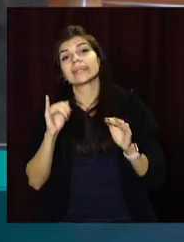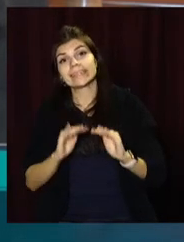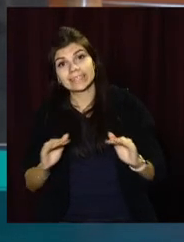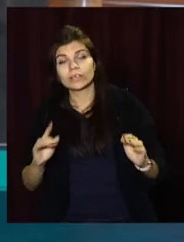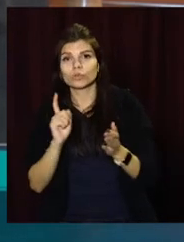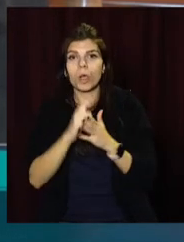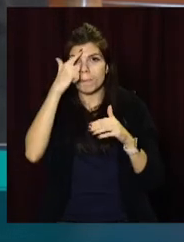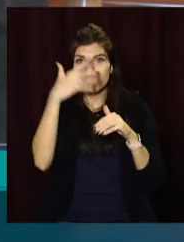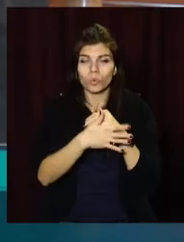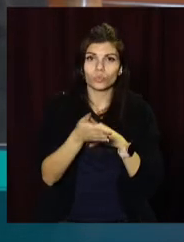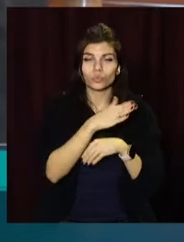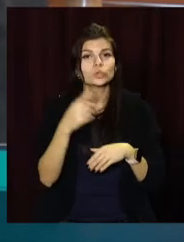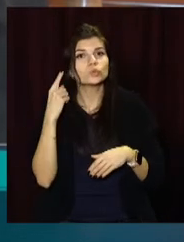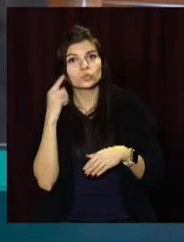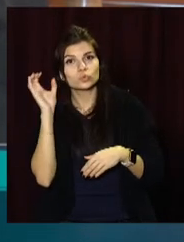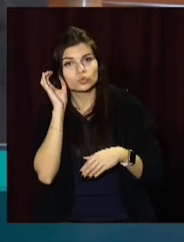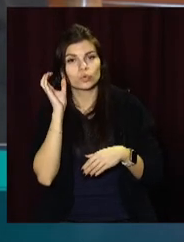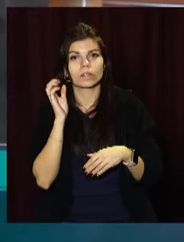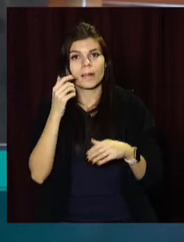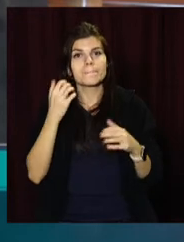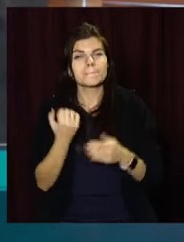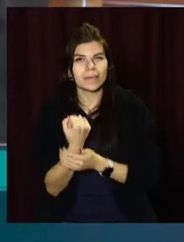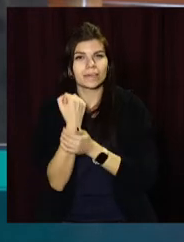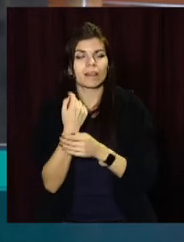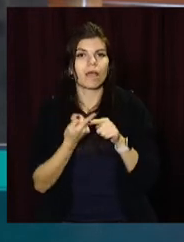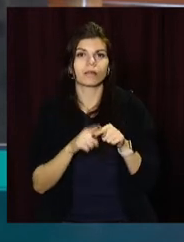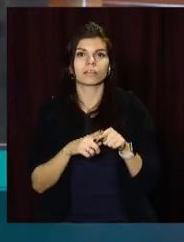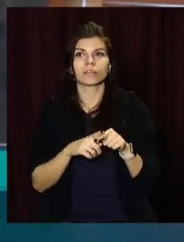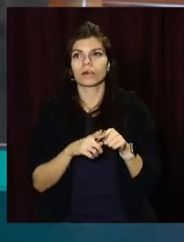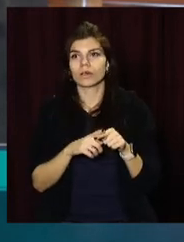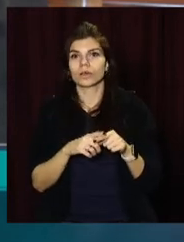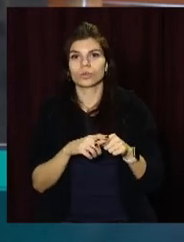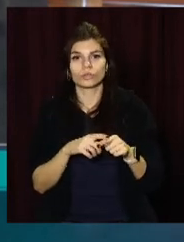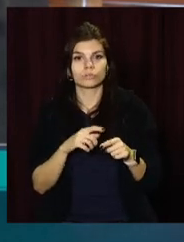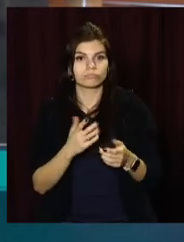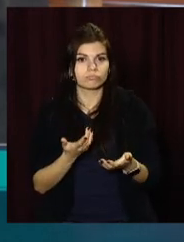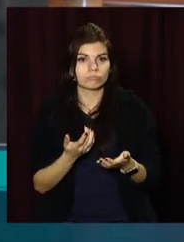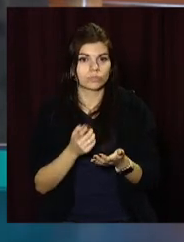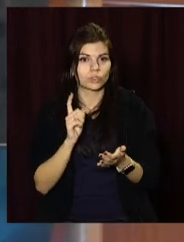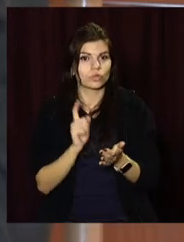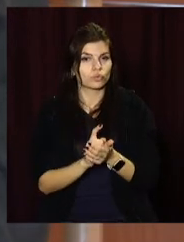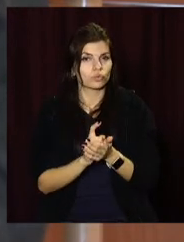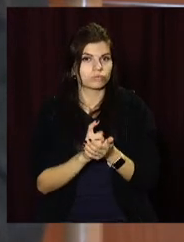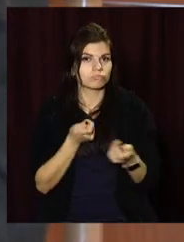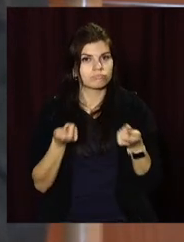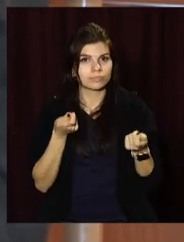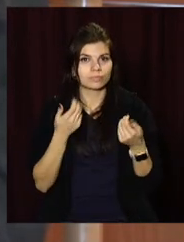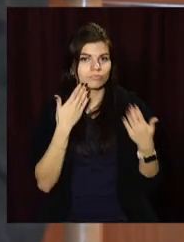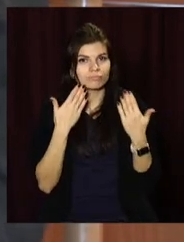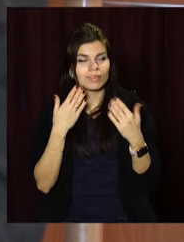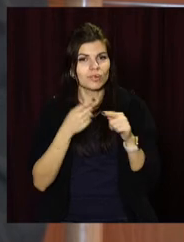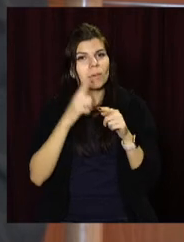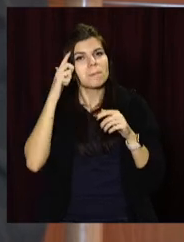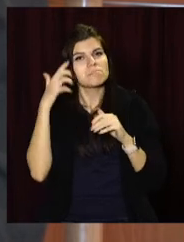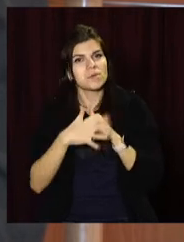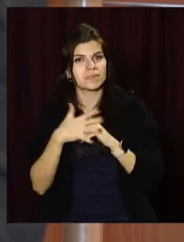слухати, підтримувати. Це такі дружні повинні, за все будуть стосунки, зрозуміння.